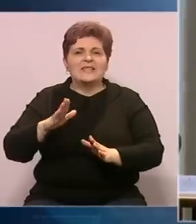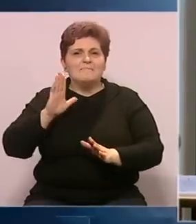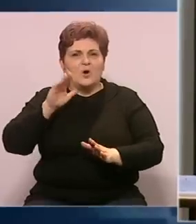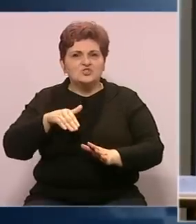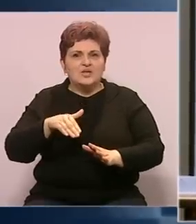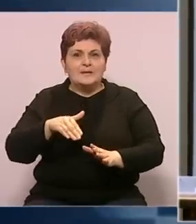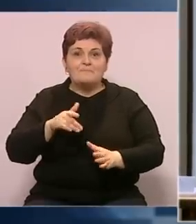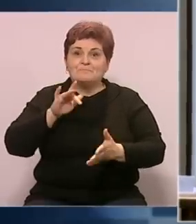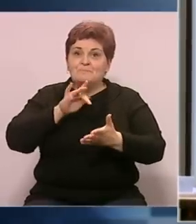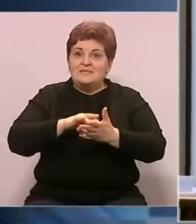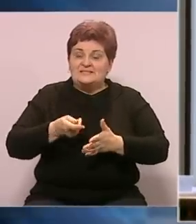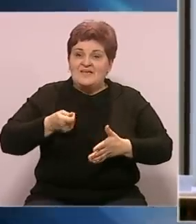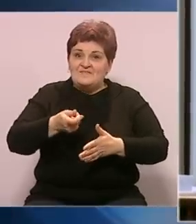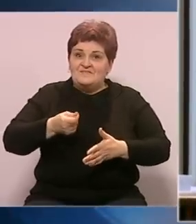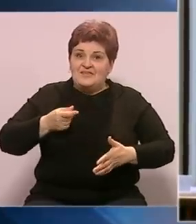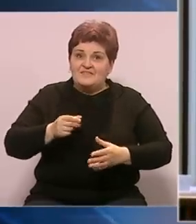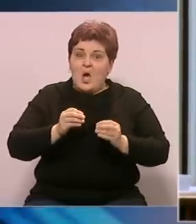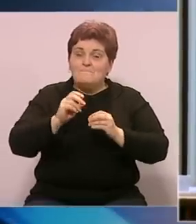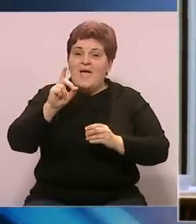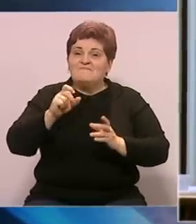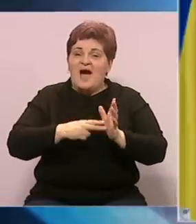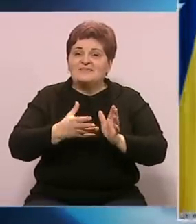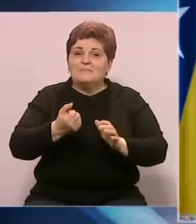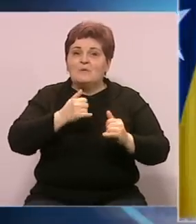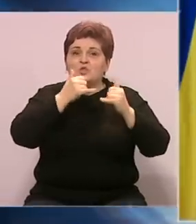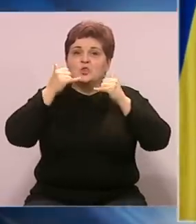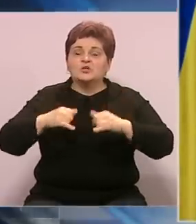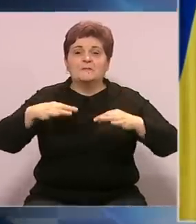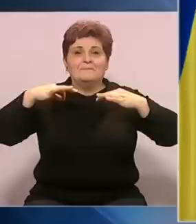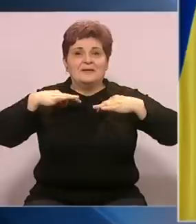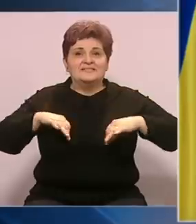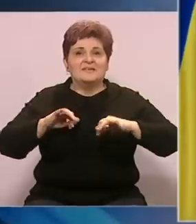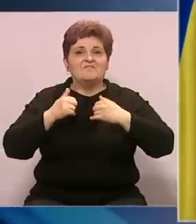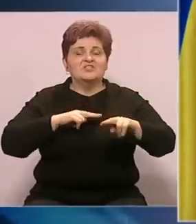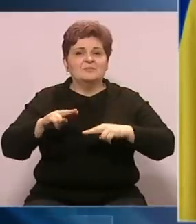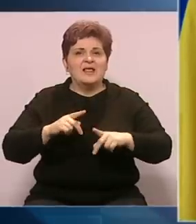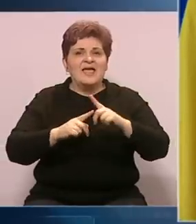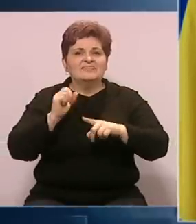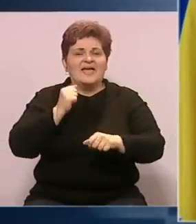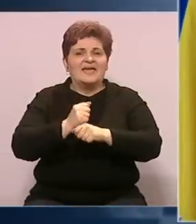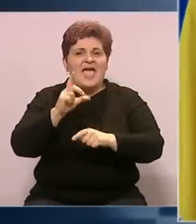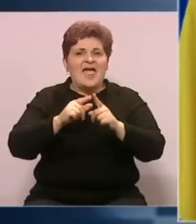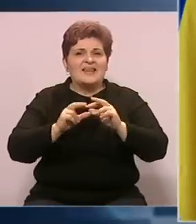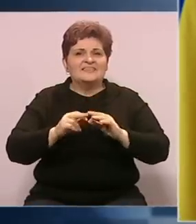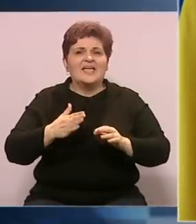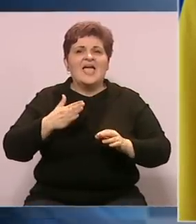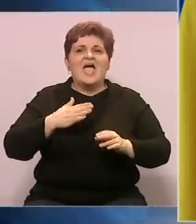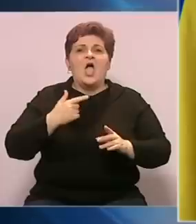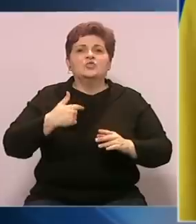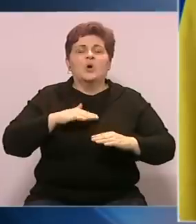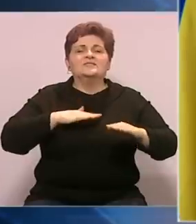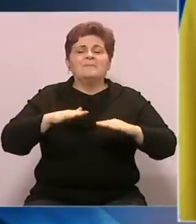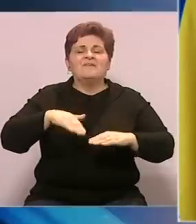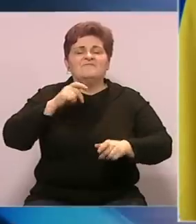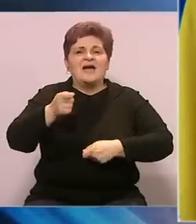Nezaničići poziciju ministra financija od Vjekoslova Bevande preuzeti dosadašnje predsjedavajući vijeća ministara Zorante Geltija, dok će svoj mandat za ministra